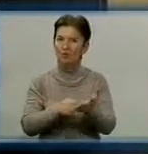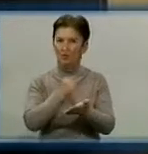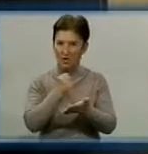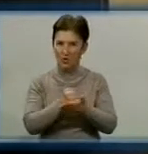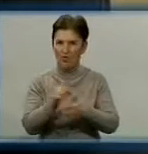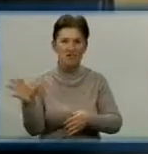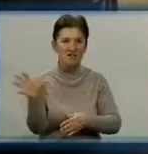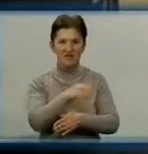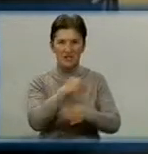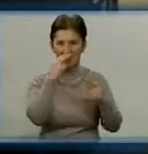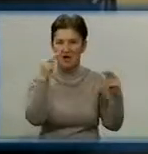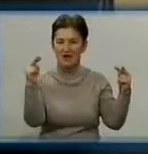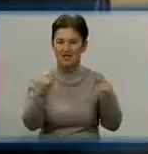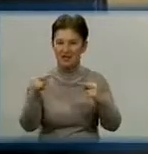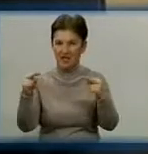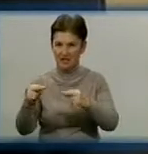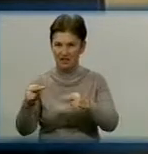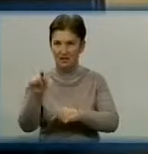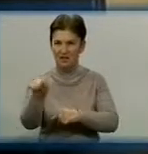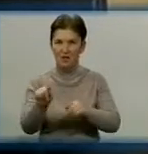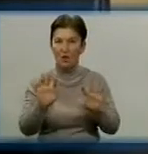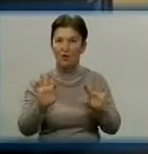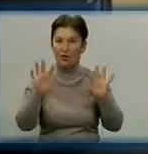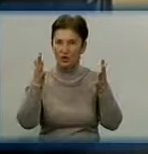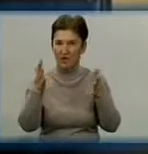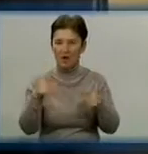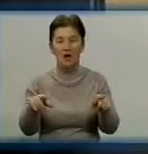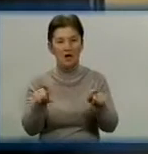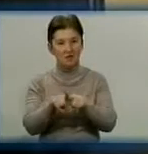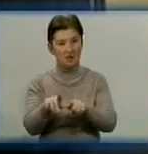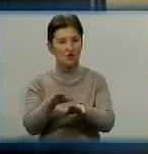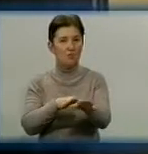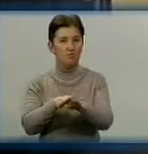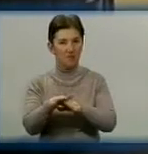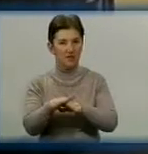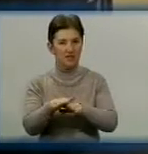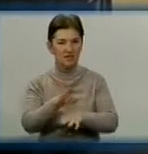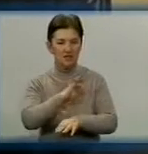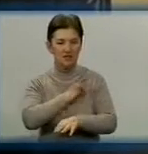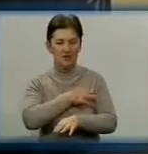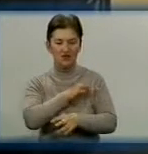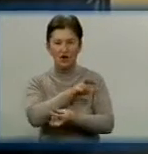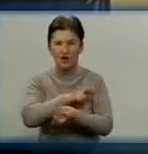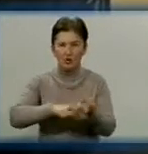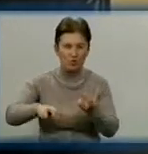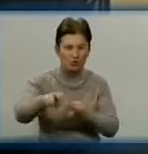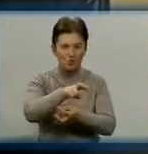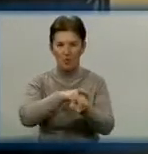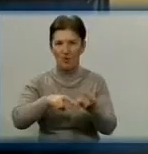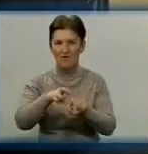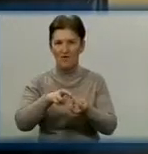свідків даної події, а також проводяться слідчо-розшукові дії з метою